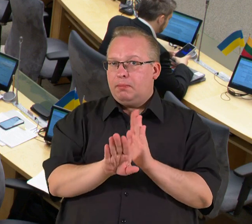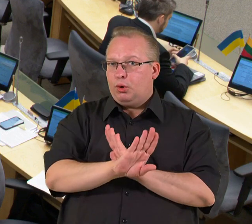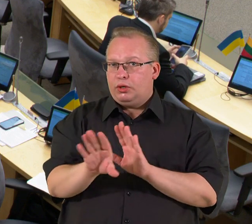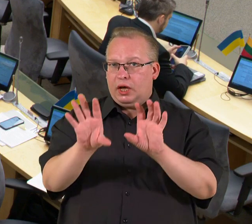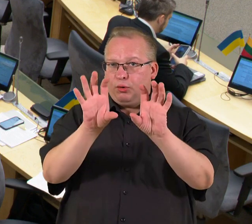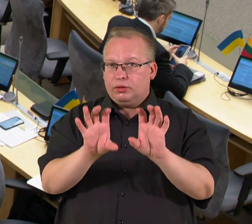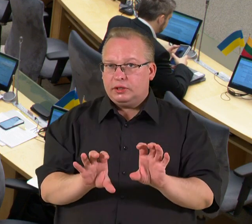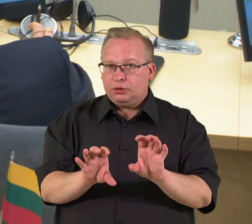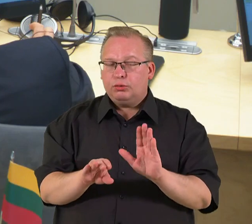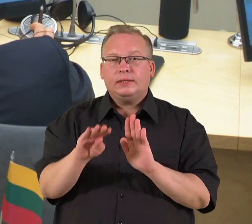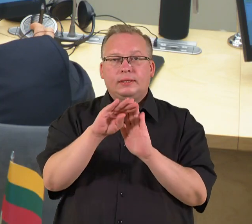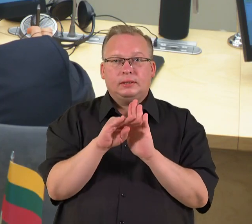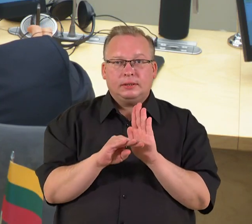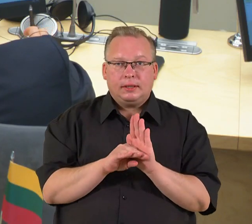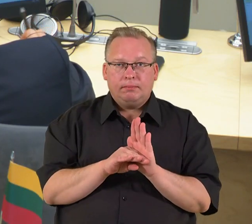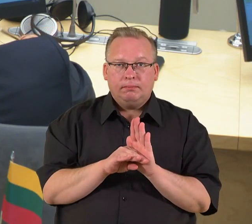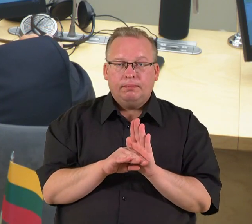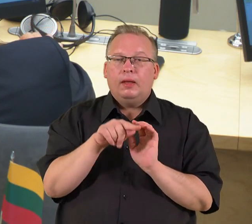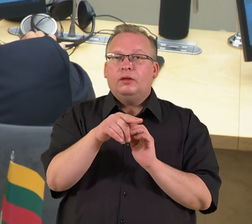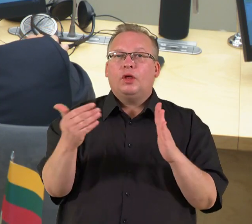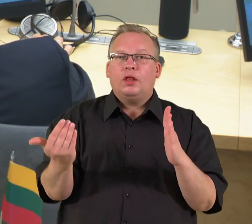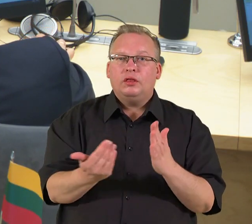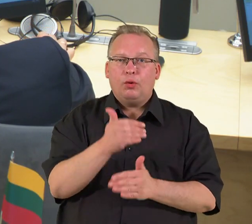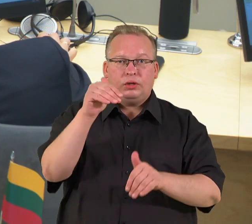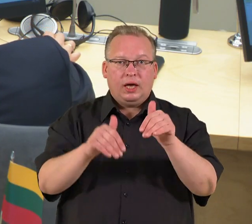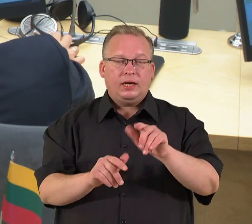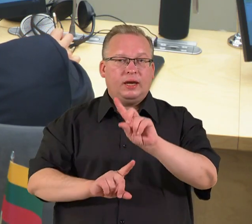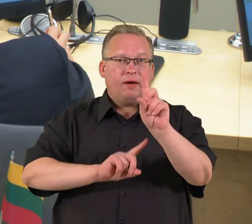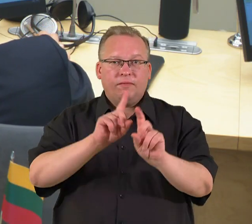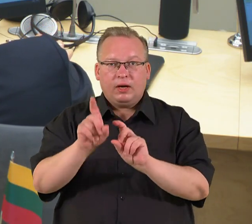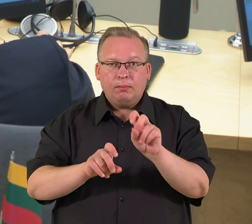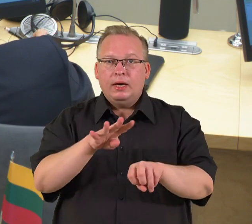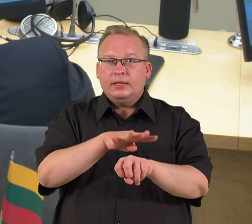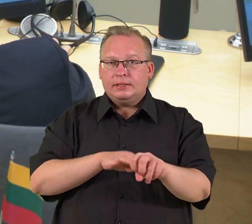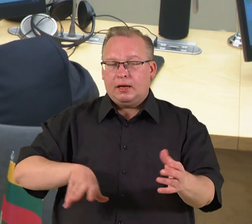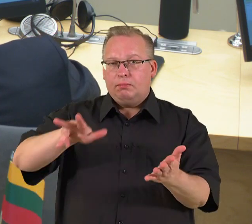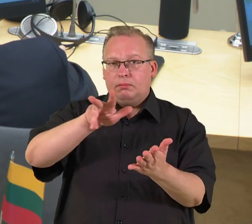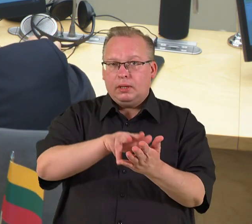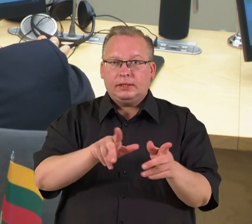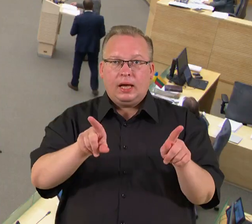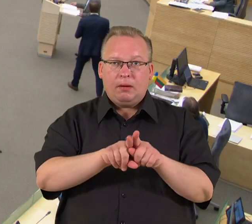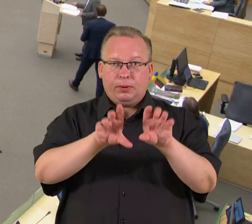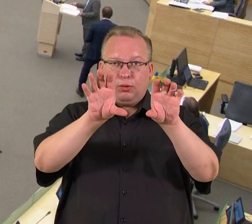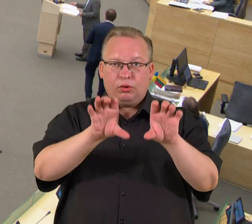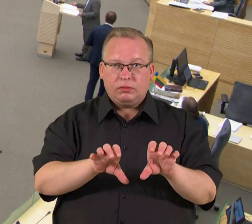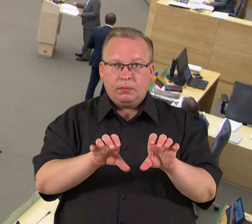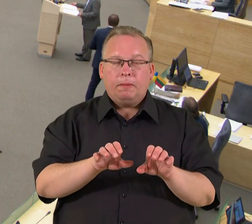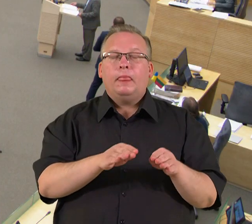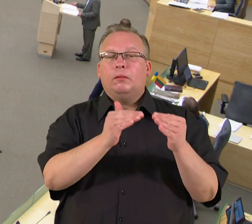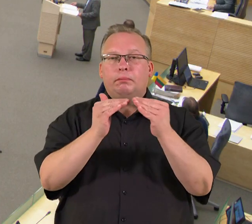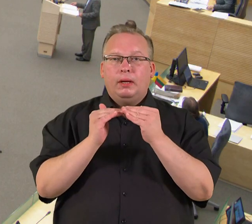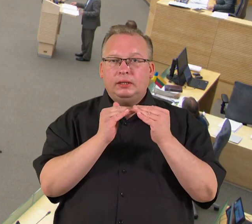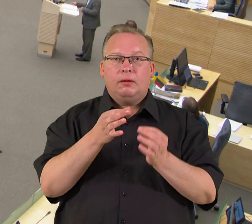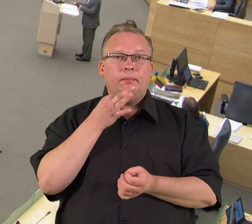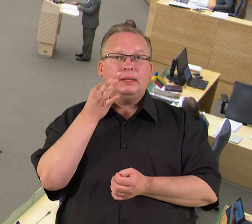konstitucinės įstatymas. Dabar šį naujai referendumo įstatymas Seimas priėmė kaip konstitucinį už vienbalsiai